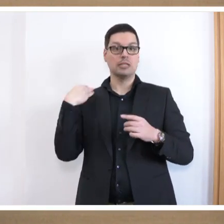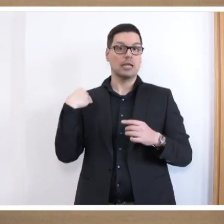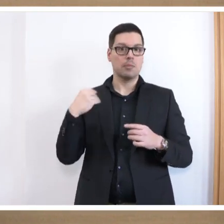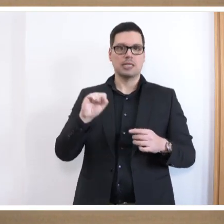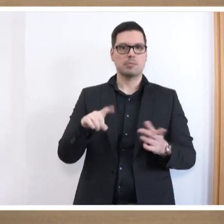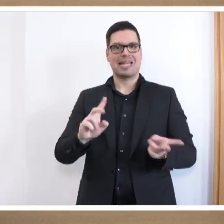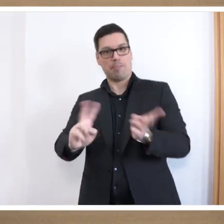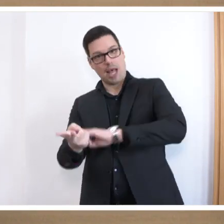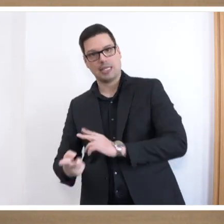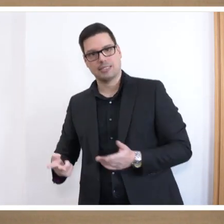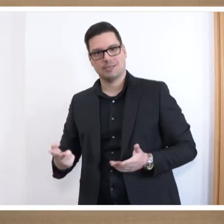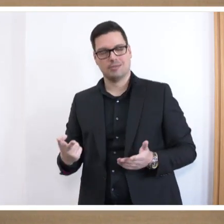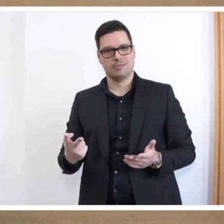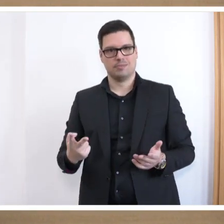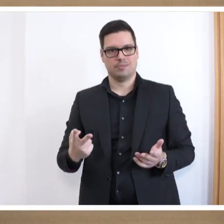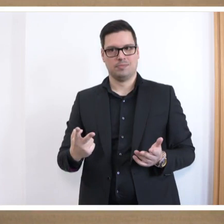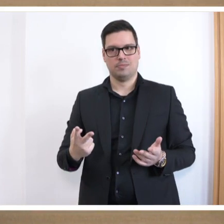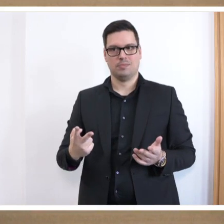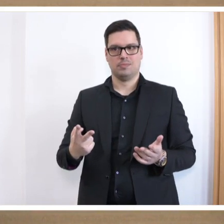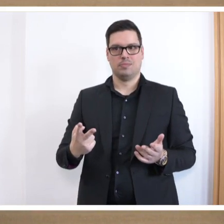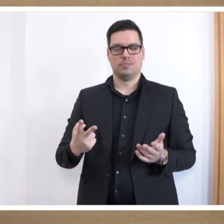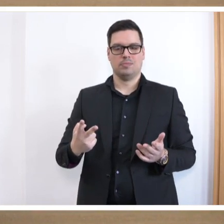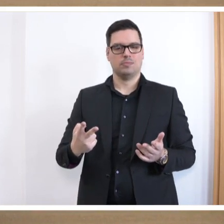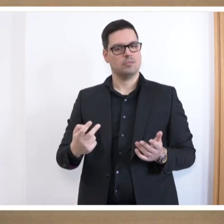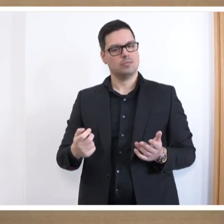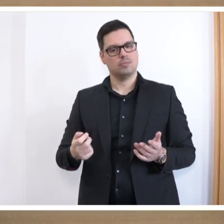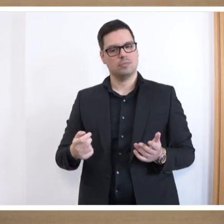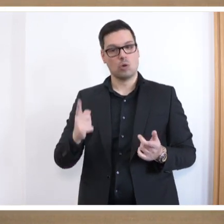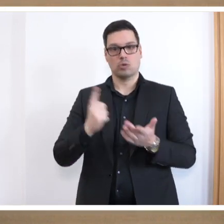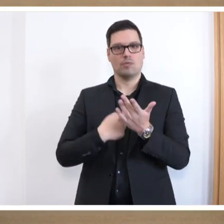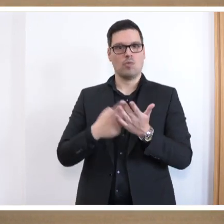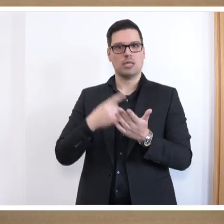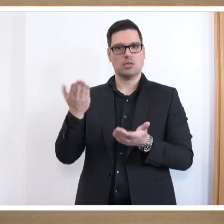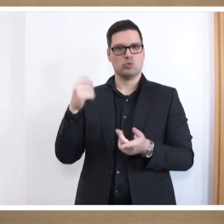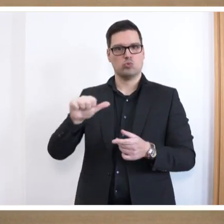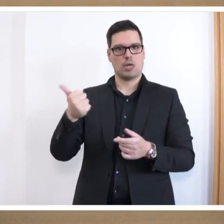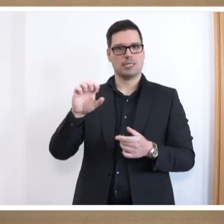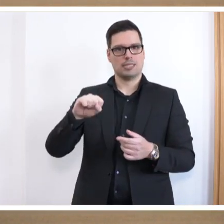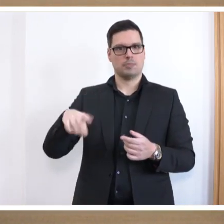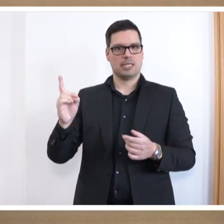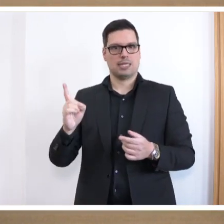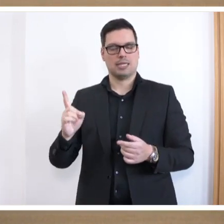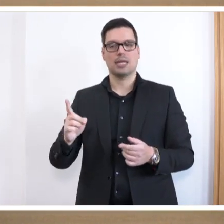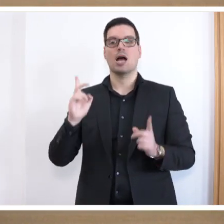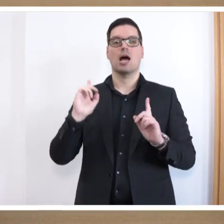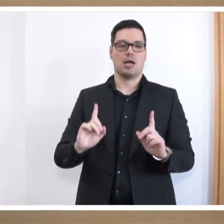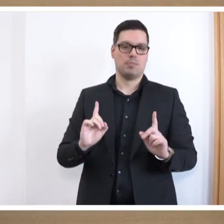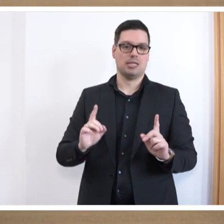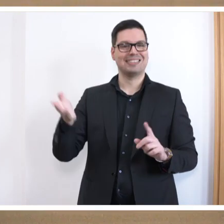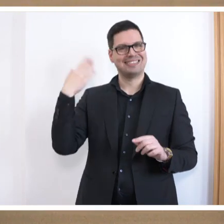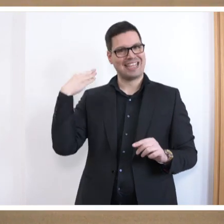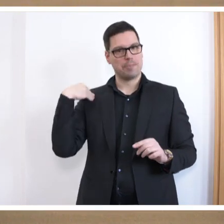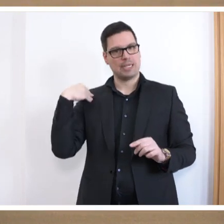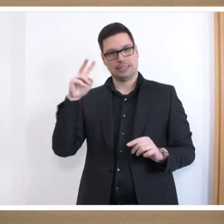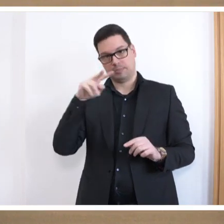-Landtagsfraktion, die ursprünglich auch und besonders vehement diese gefordert hatte. Aber aus der damaligen